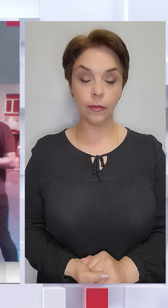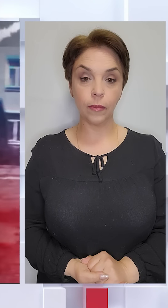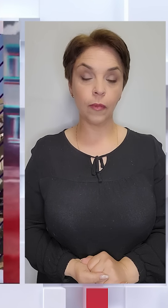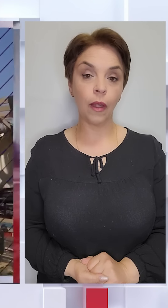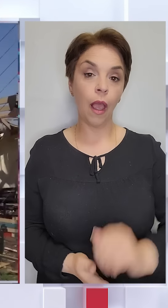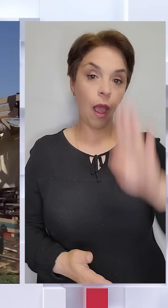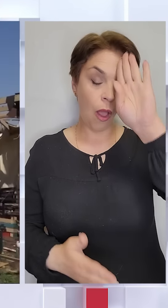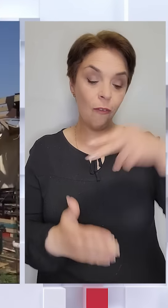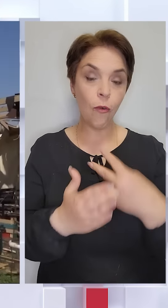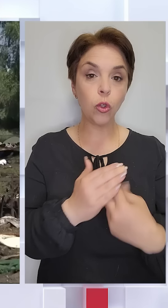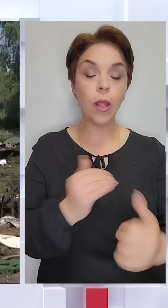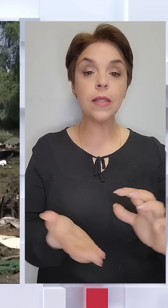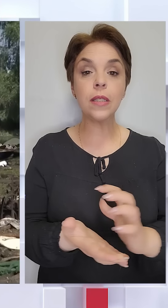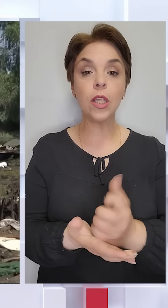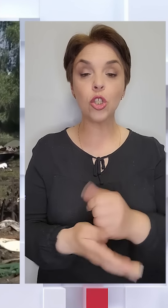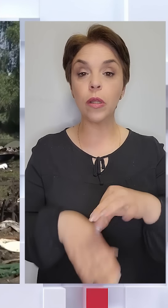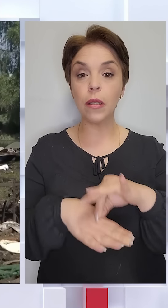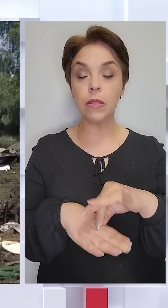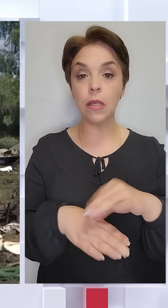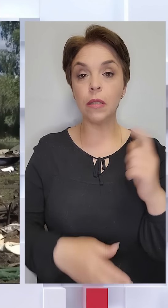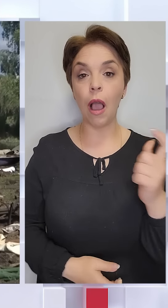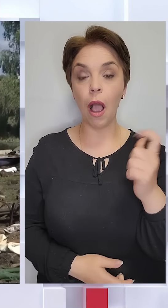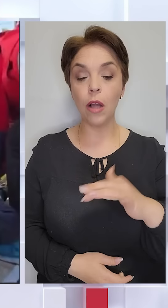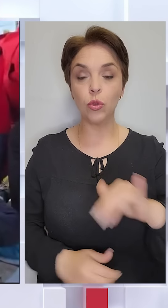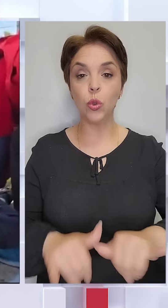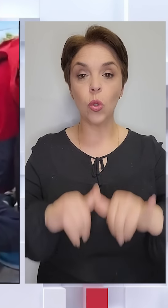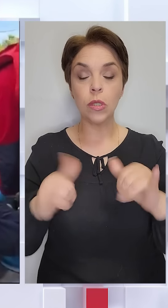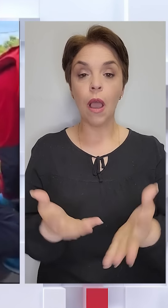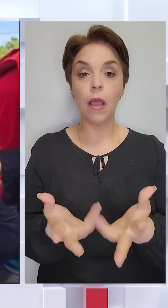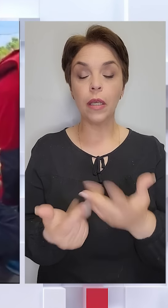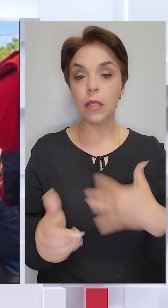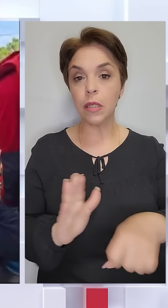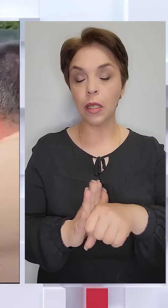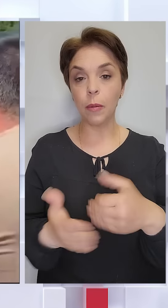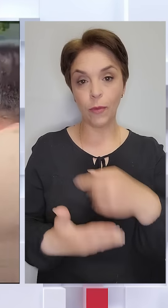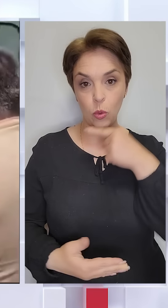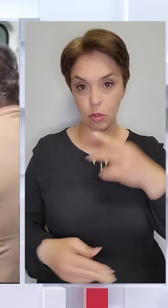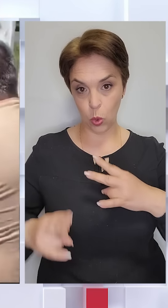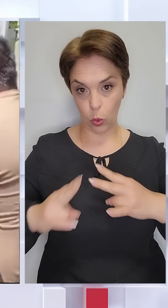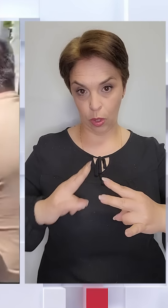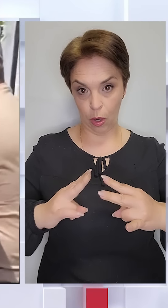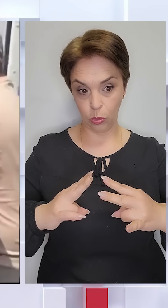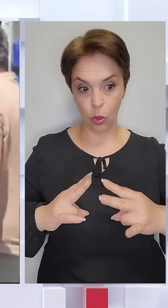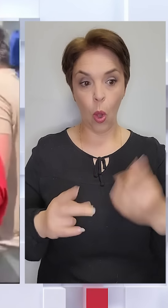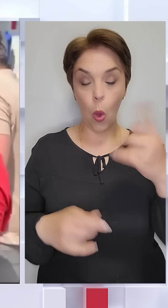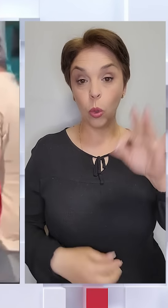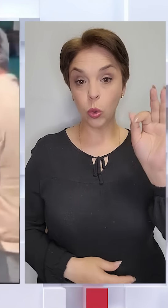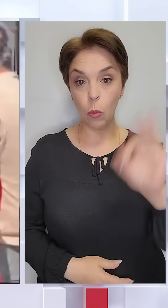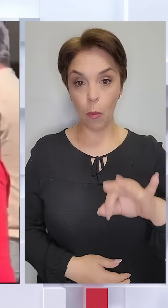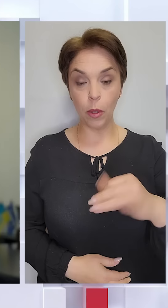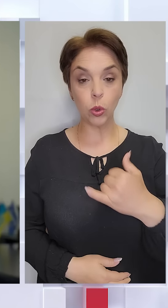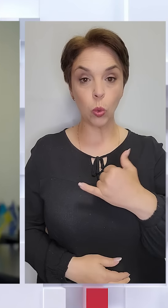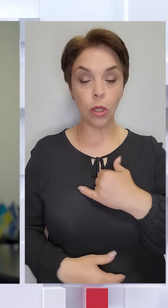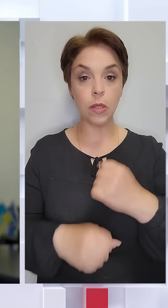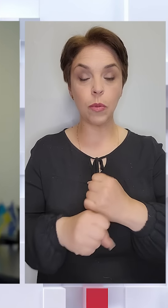Водолази знайшли тіло. На Харківщині зростає кількість загиблих від російського теракту. Одномоментно в нас